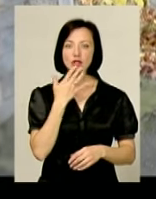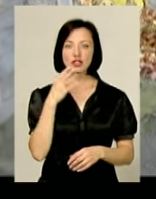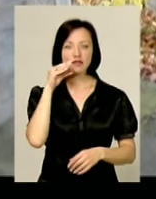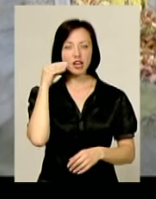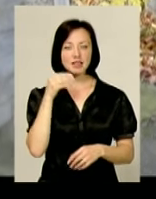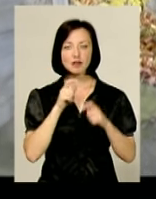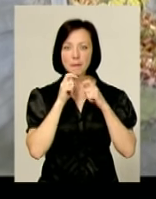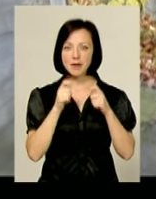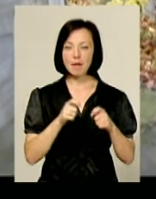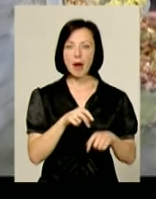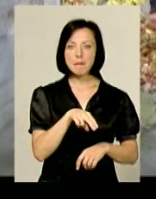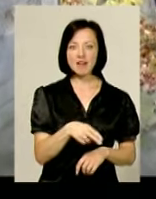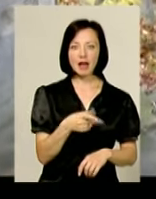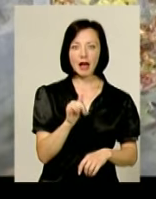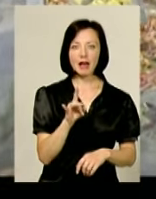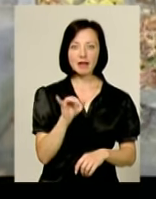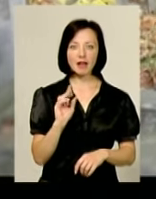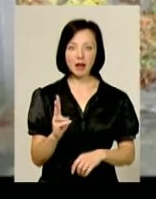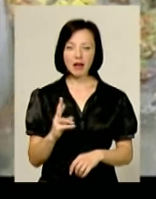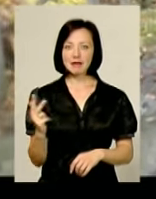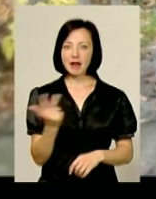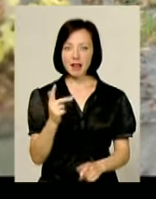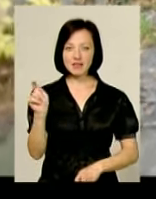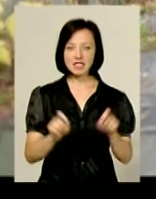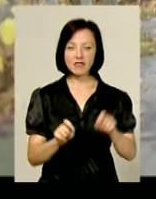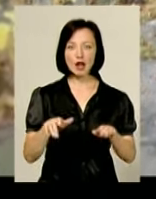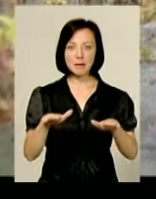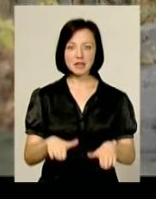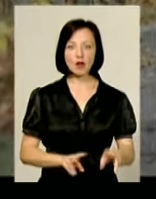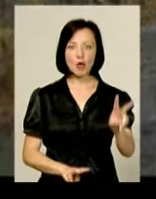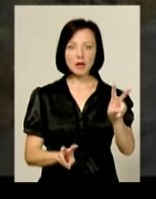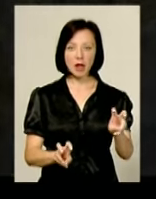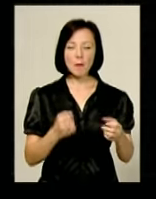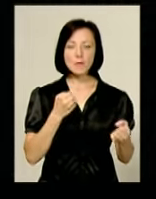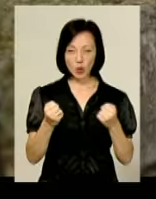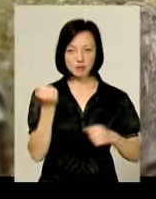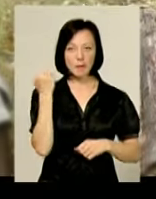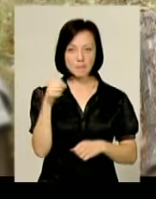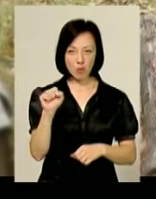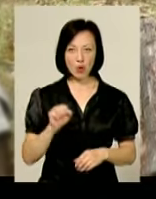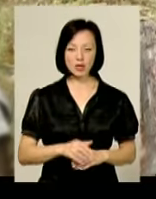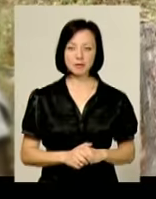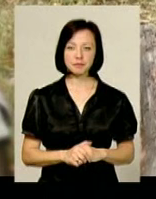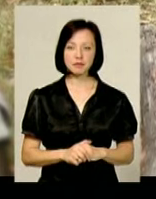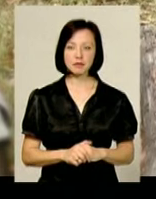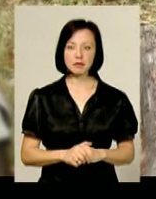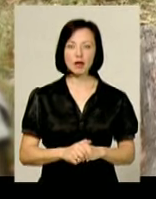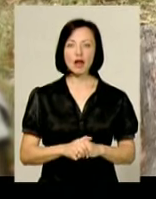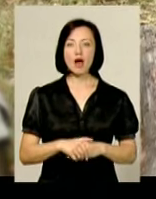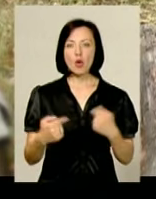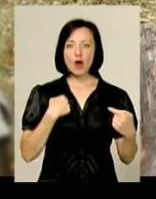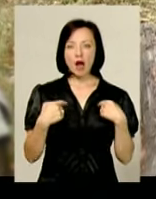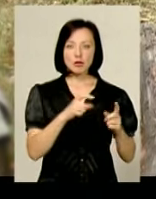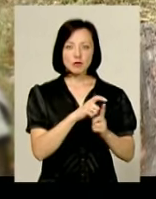шевченківської премії Павла Гірника. З добу втретє фестивальне місце у номінації «Борітися – поборете». Кульгатиму в слові